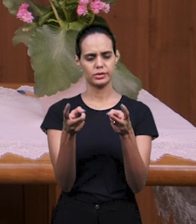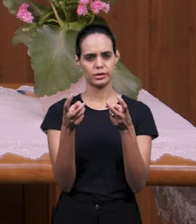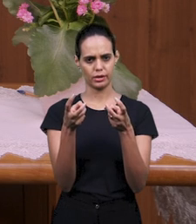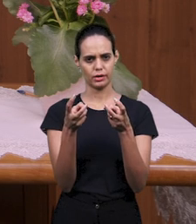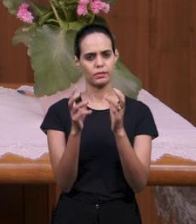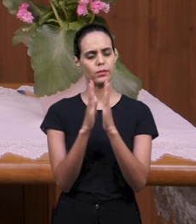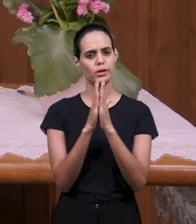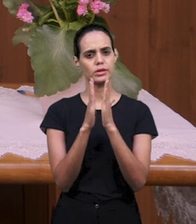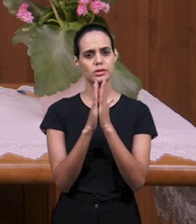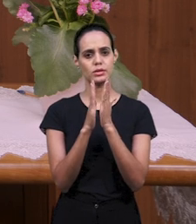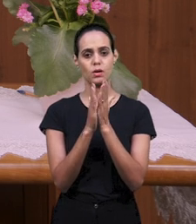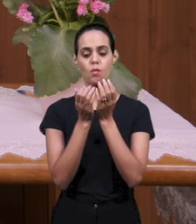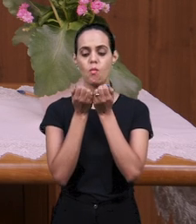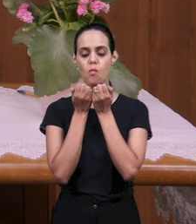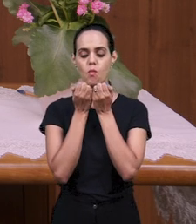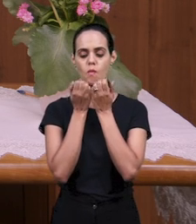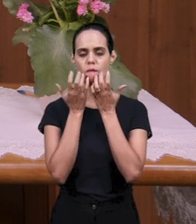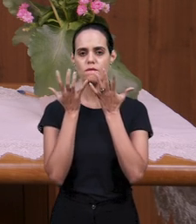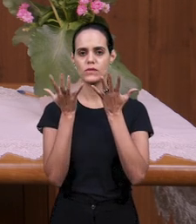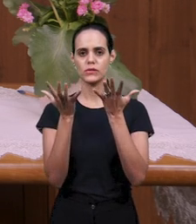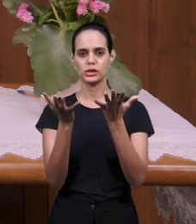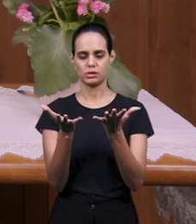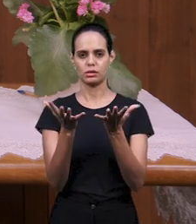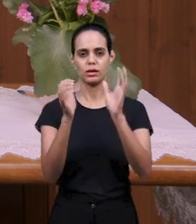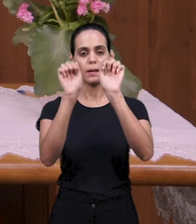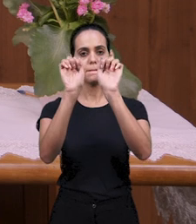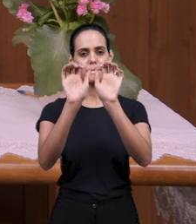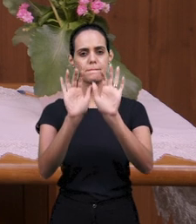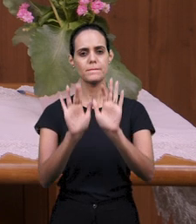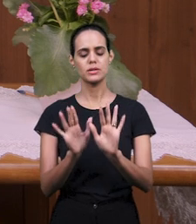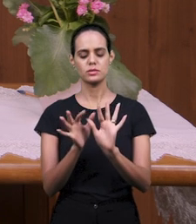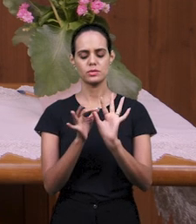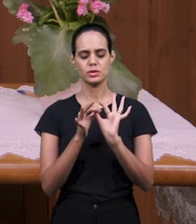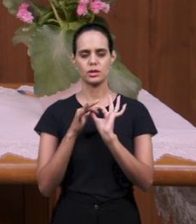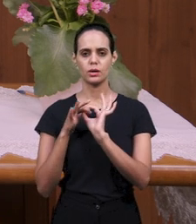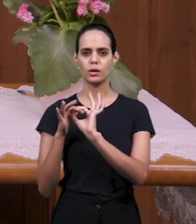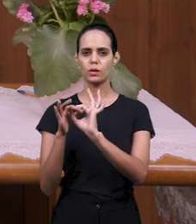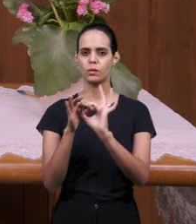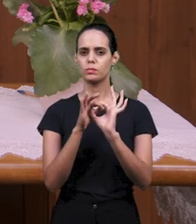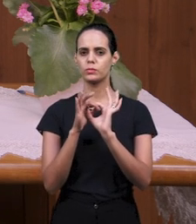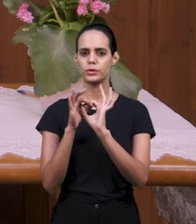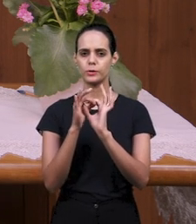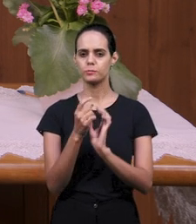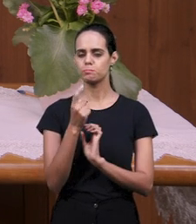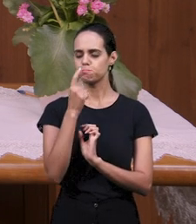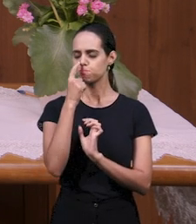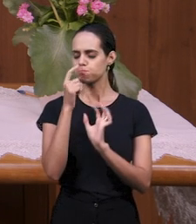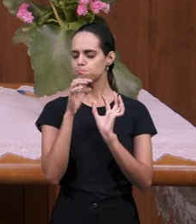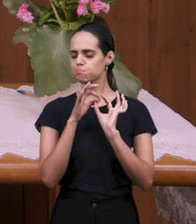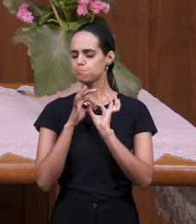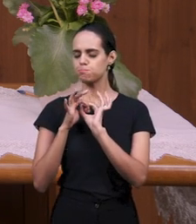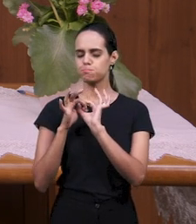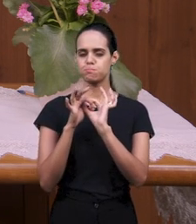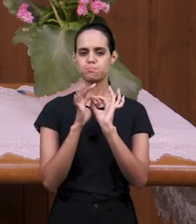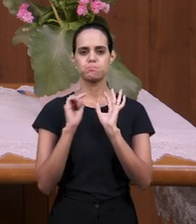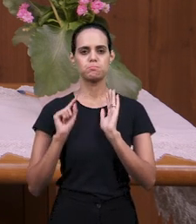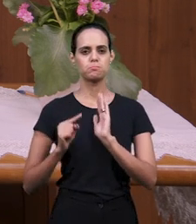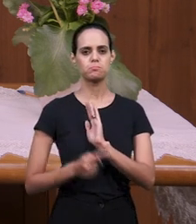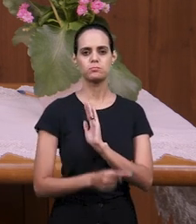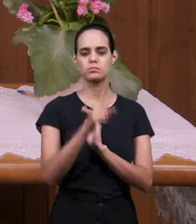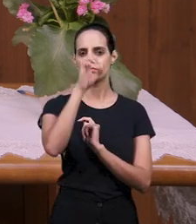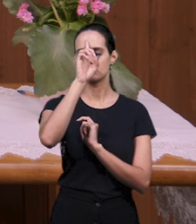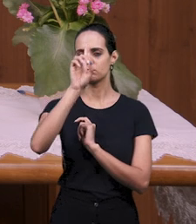исповедания? Благословение какое приходит от этого близкого общения с Богом, когда мы